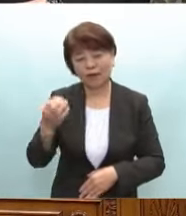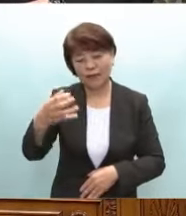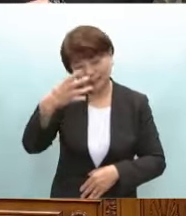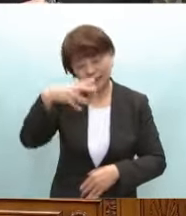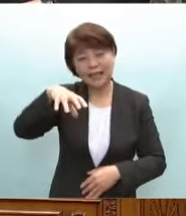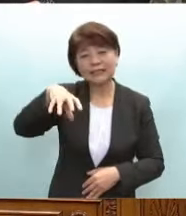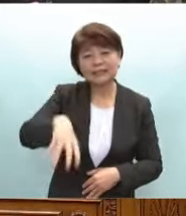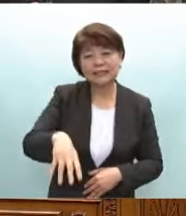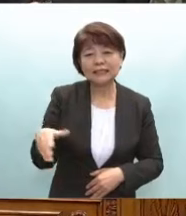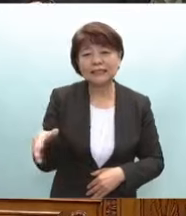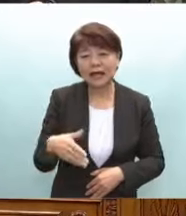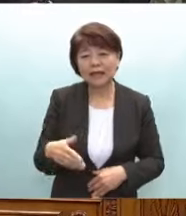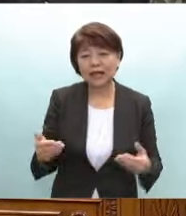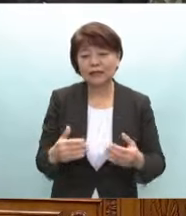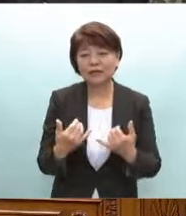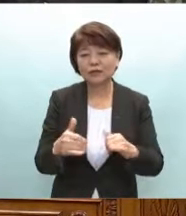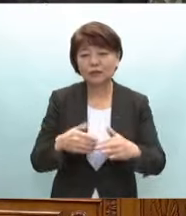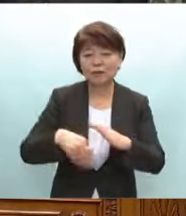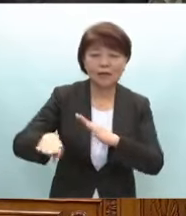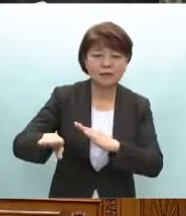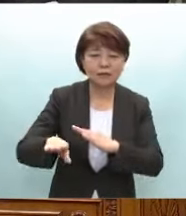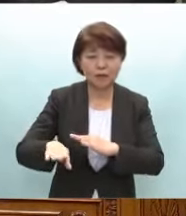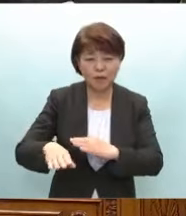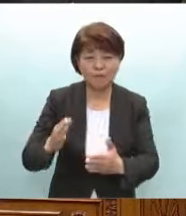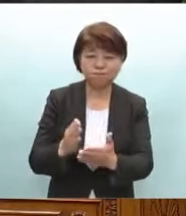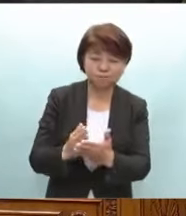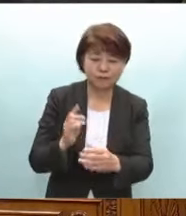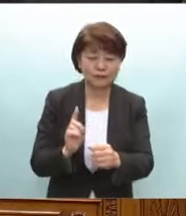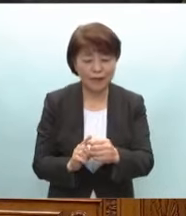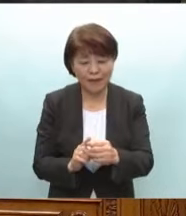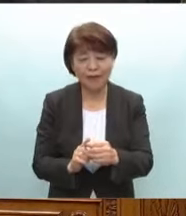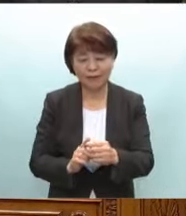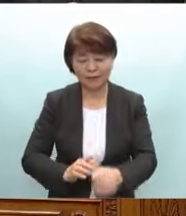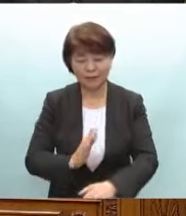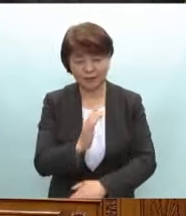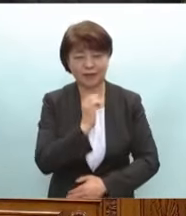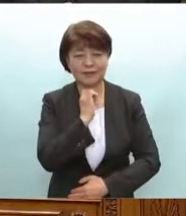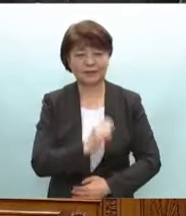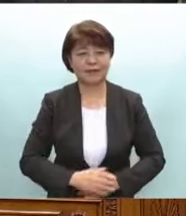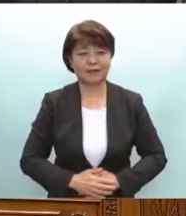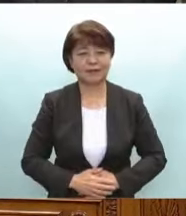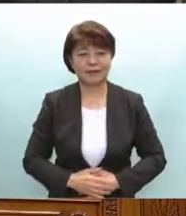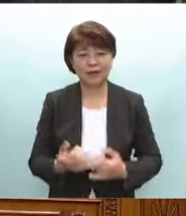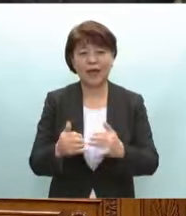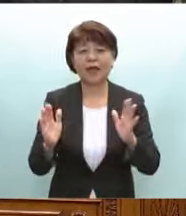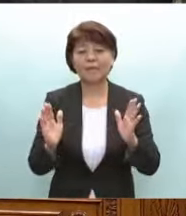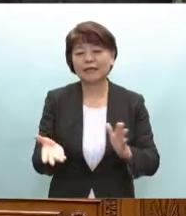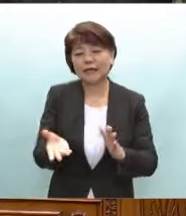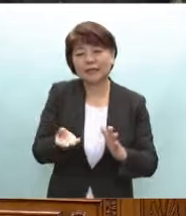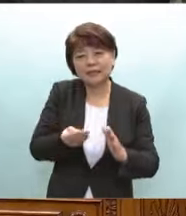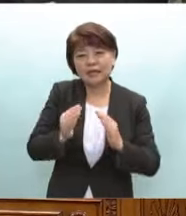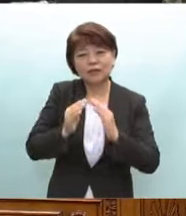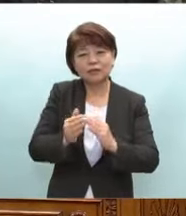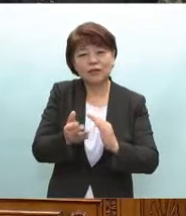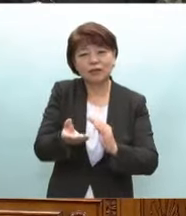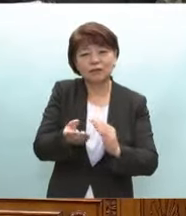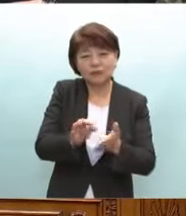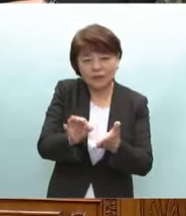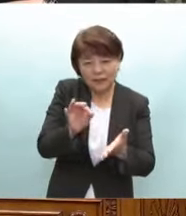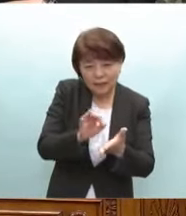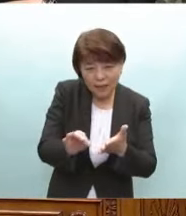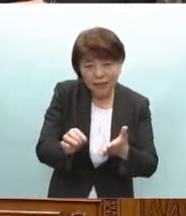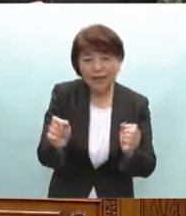総理の御見解を伺いますまた民間賃貸住宅の活用により短期間での提供が可能となる